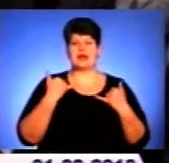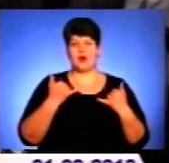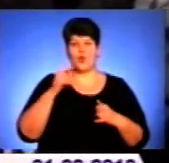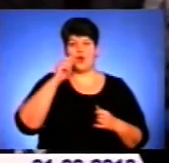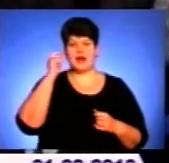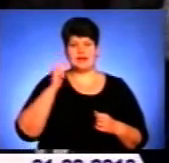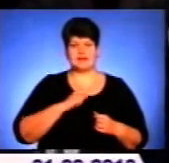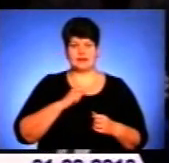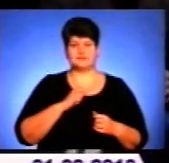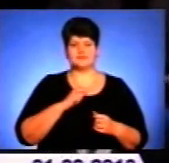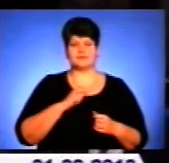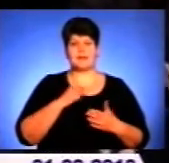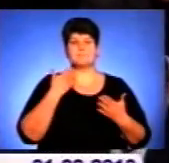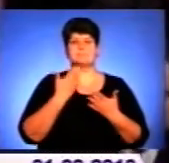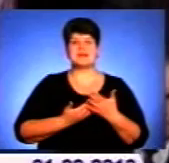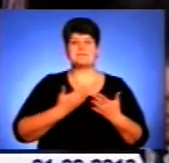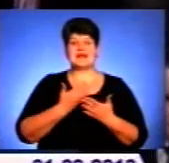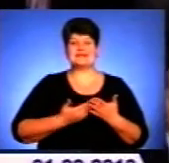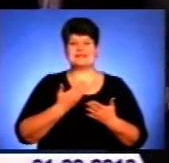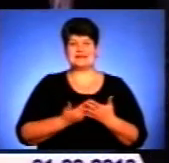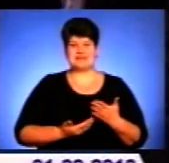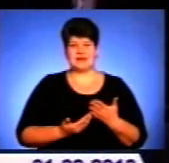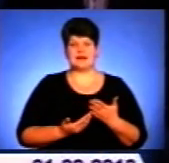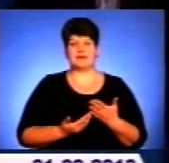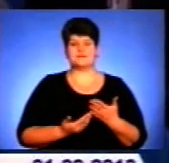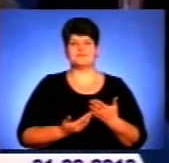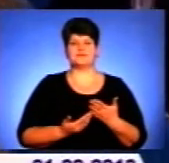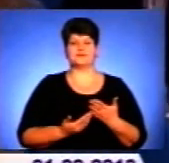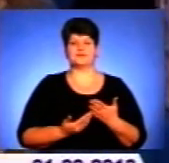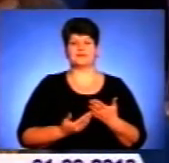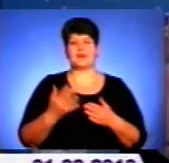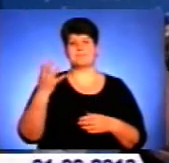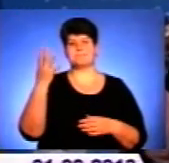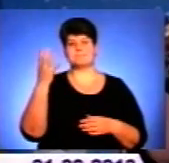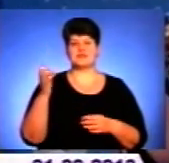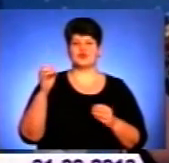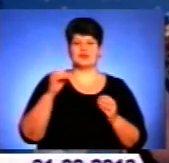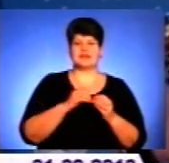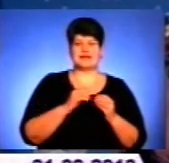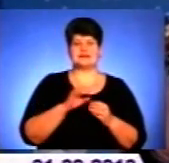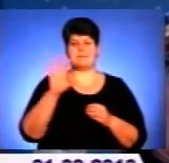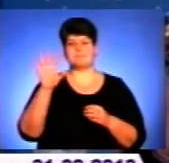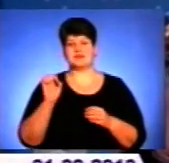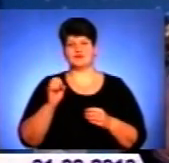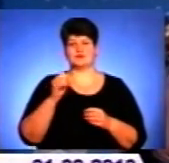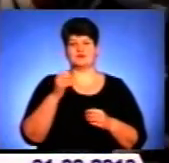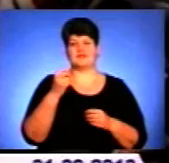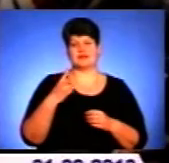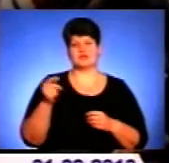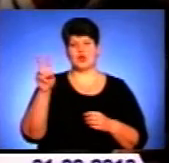приблизно 510-515 доларів.